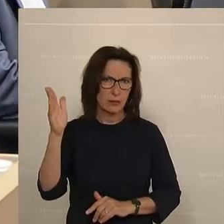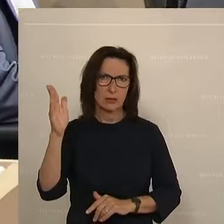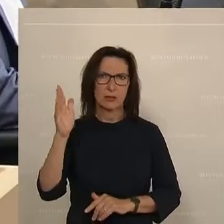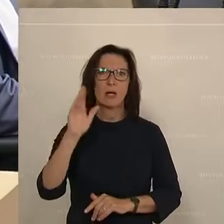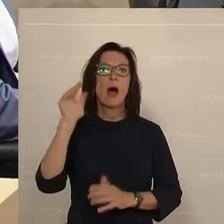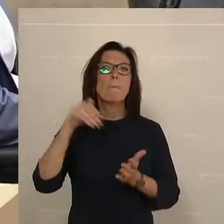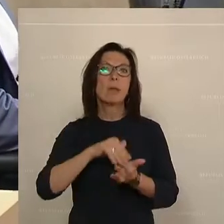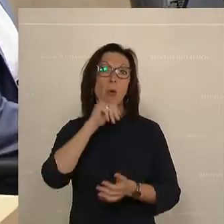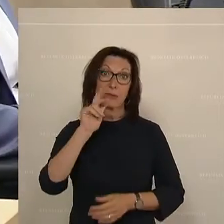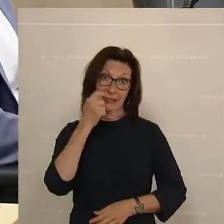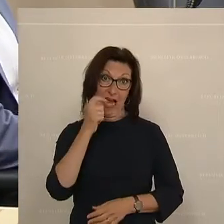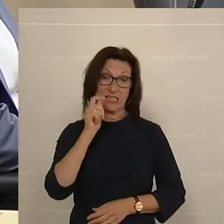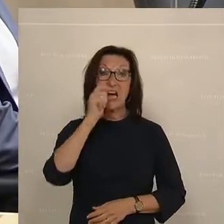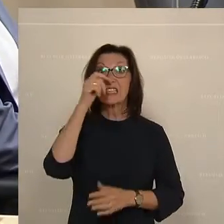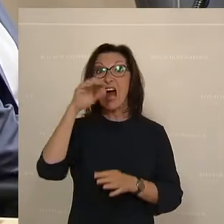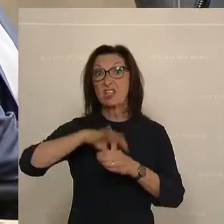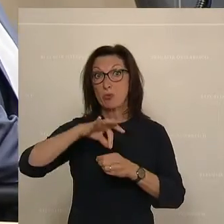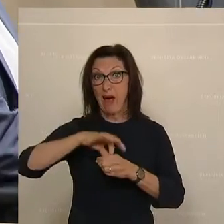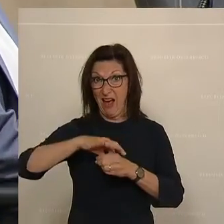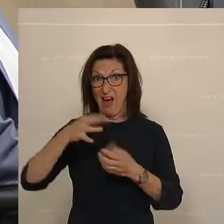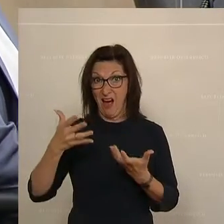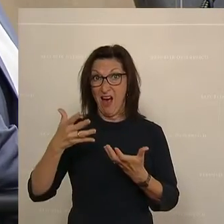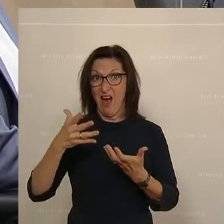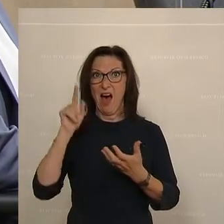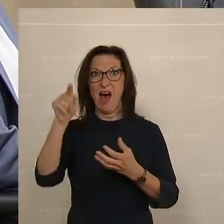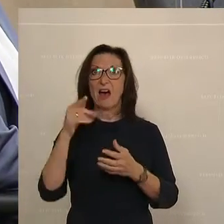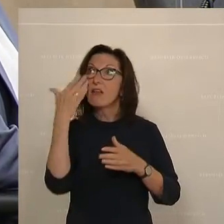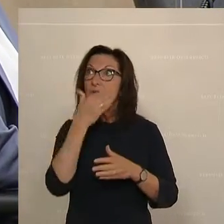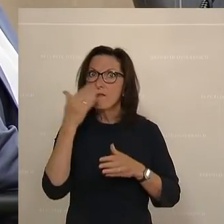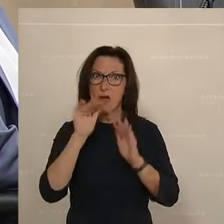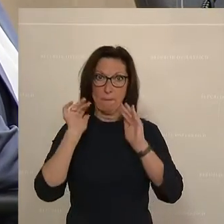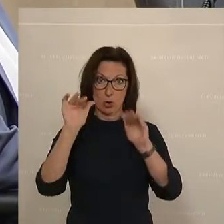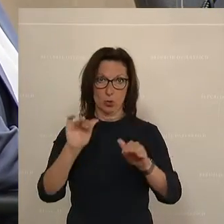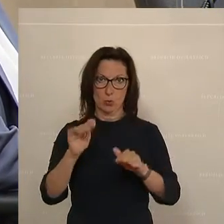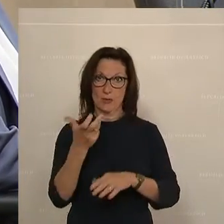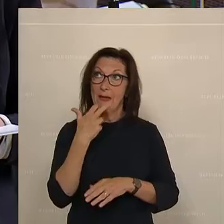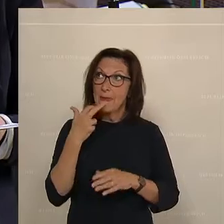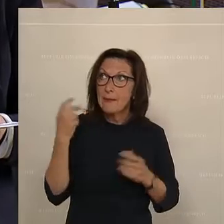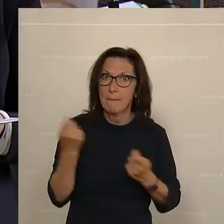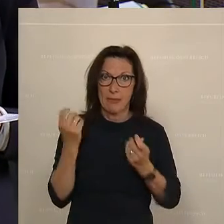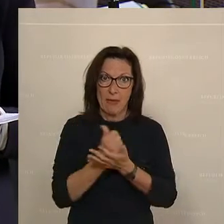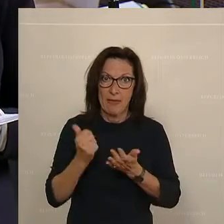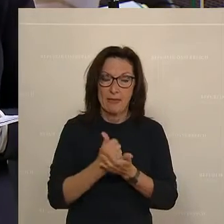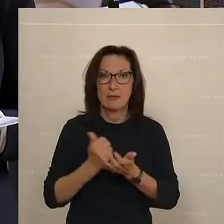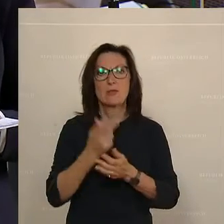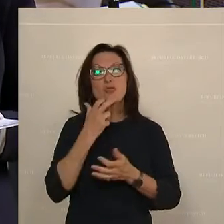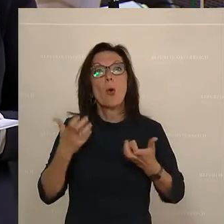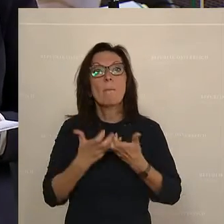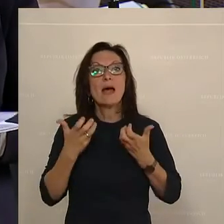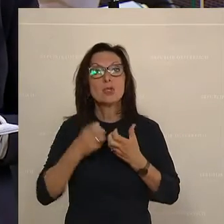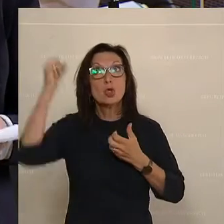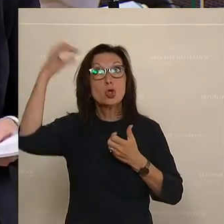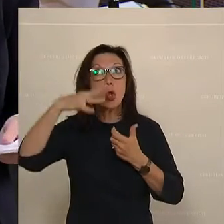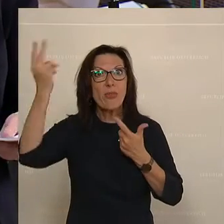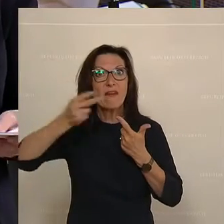sparen in gedämmten Häusern mit effizienten Energiebetrieben. Wir bauen die Stromerzeugung aus Sonne, aus